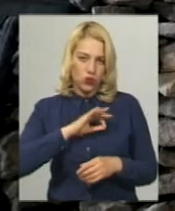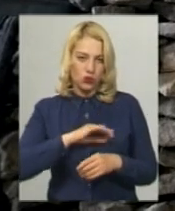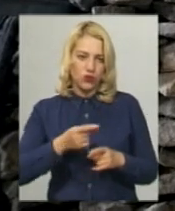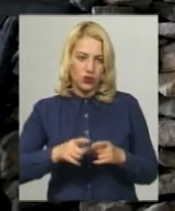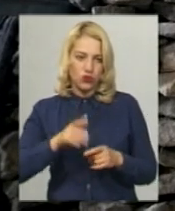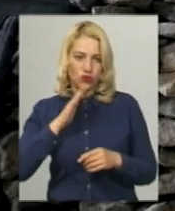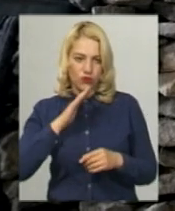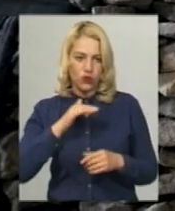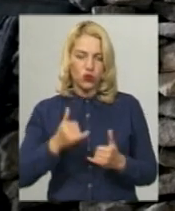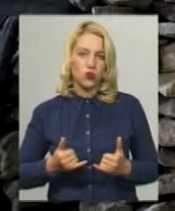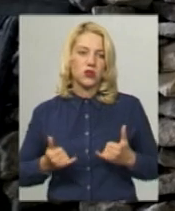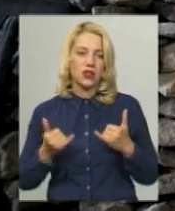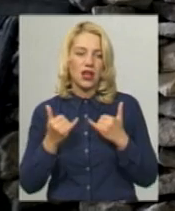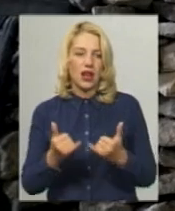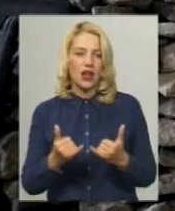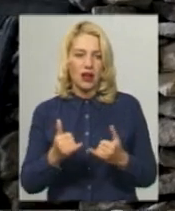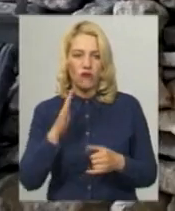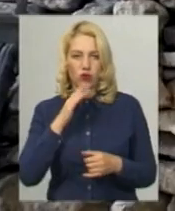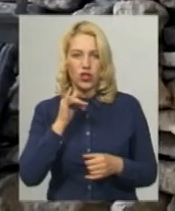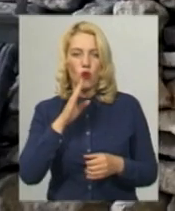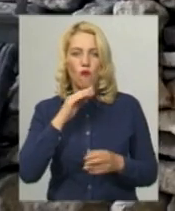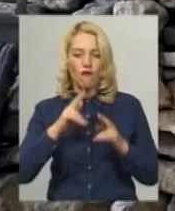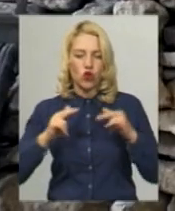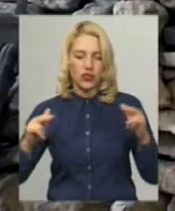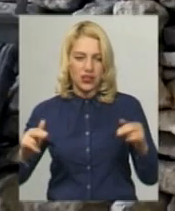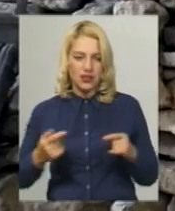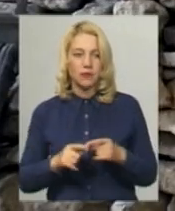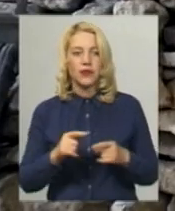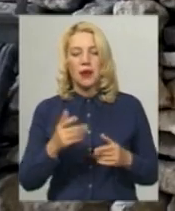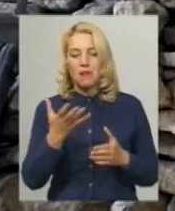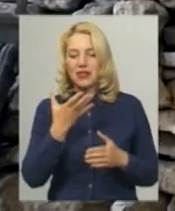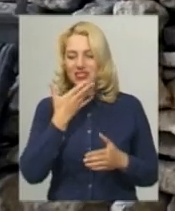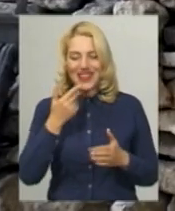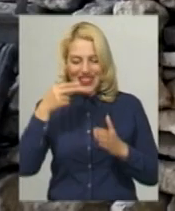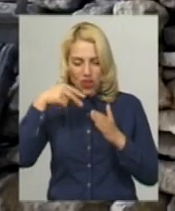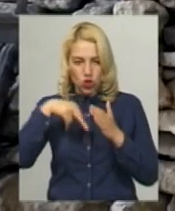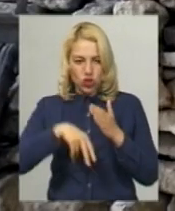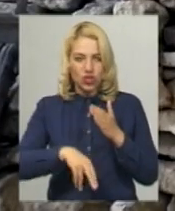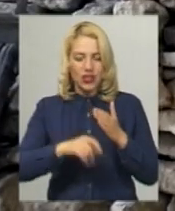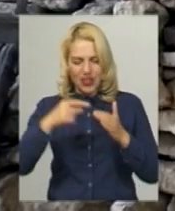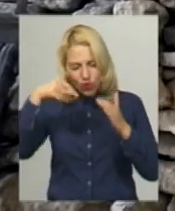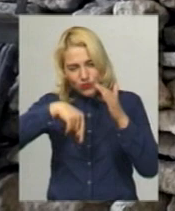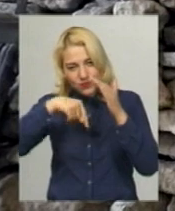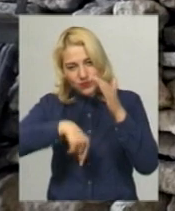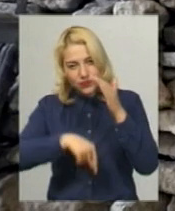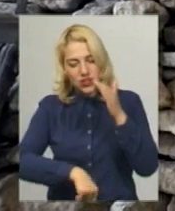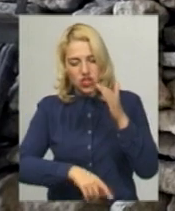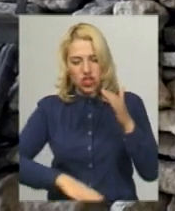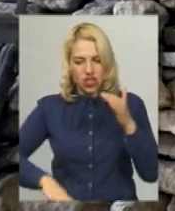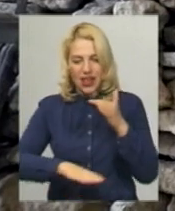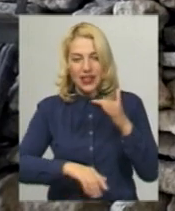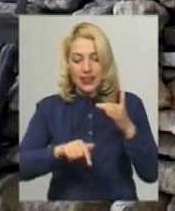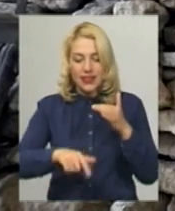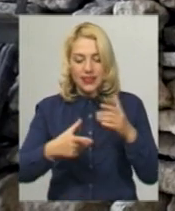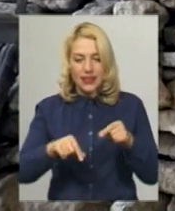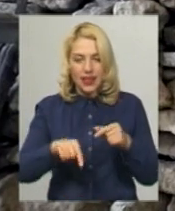цю воду вже для потріб в фортеці. Ми ще не дійшли до самих ранніх шарів закладки колодязя, а там